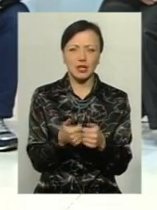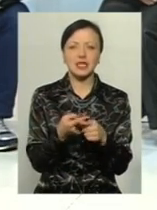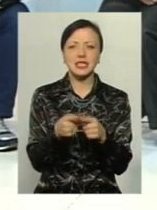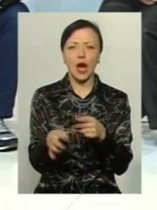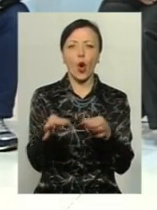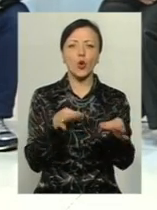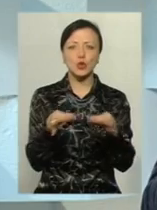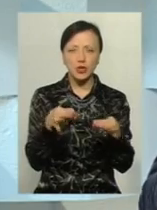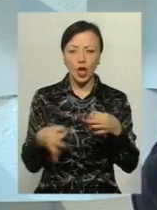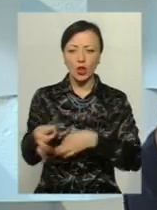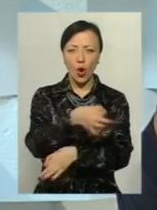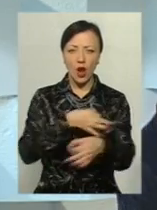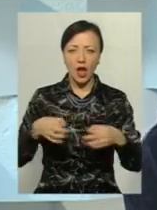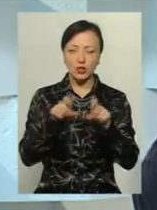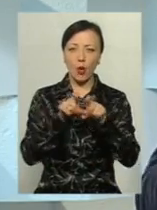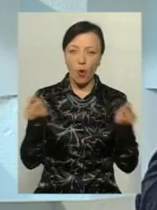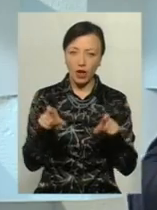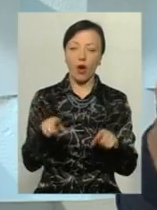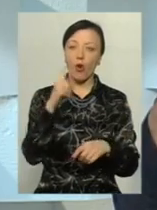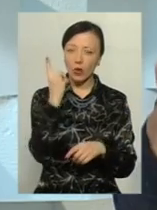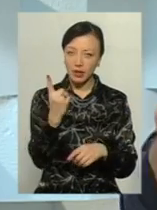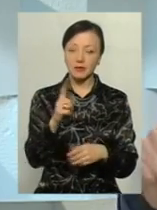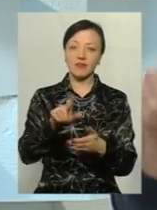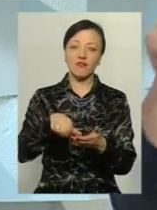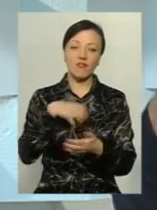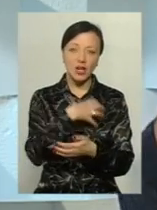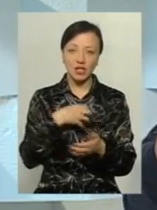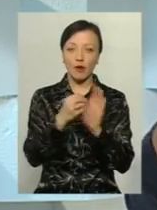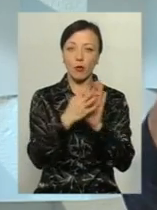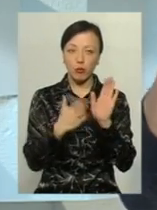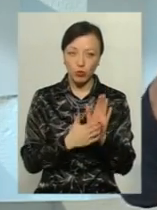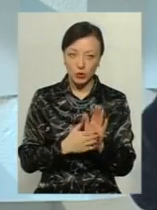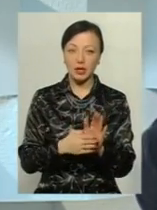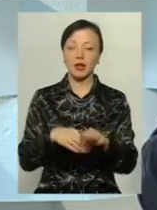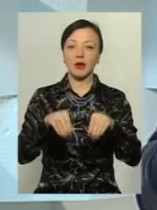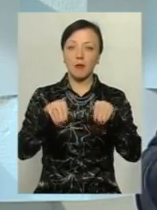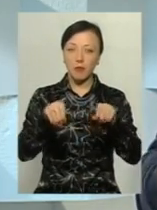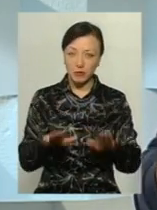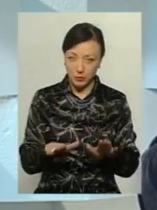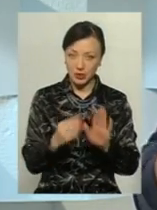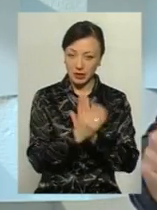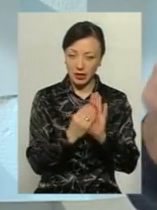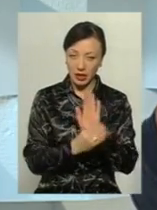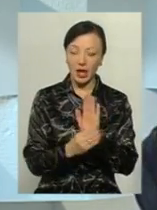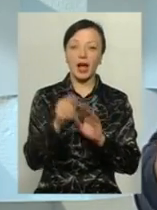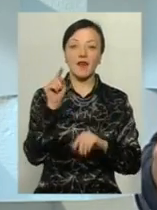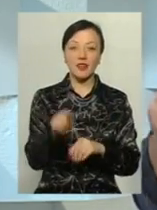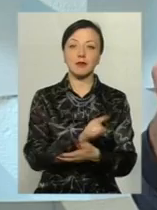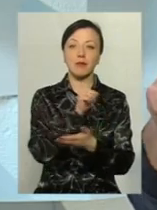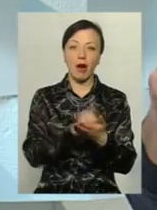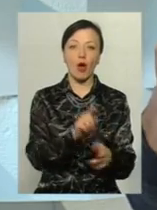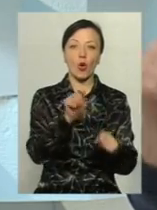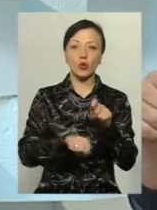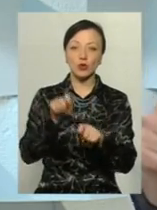консультативно дорадчий орган, але одним з важливих пунктів, які є прописані в постанові 996, і скажуть, що він має